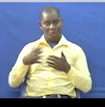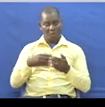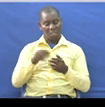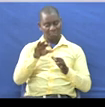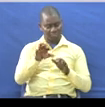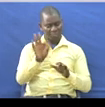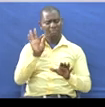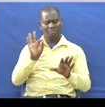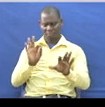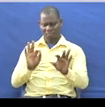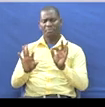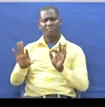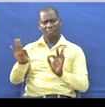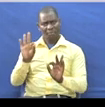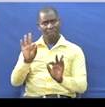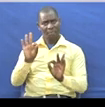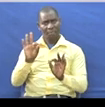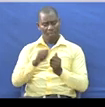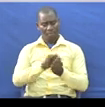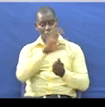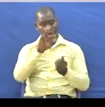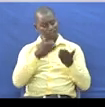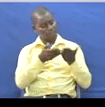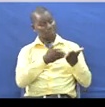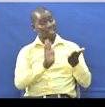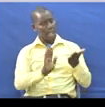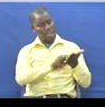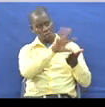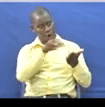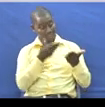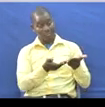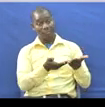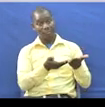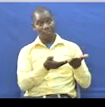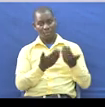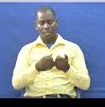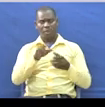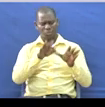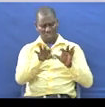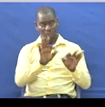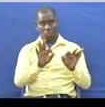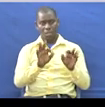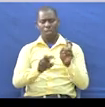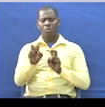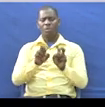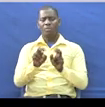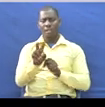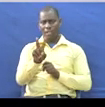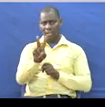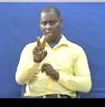Baada Yakubaini Yali Uliyotua Kwenye Maandalizi Kwenye Uchambuzi Udatafuta Visawa Hiva